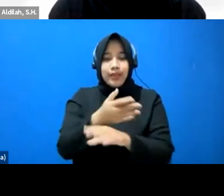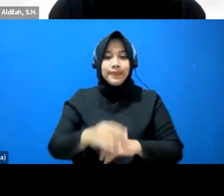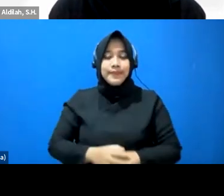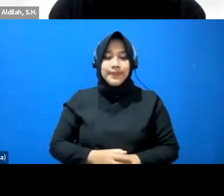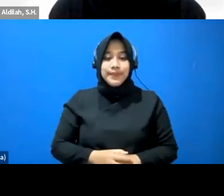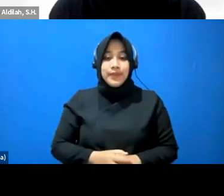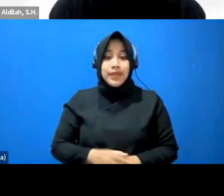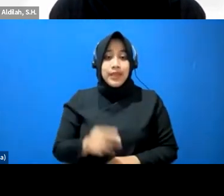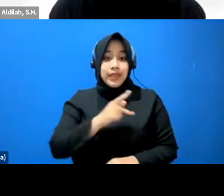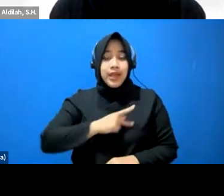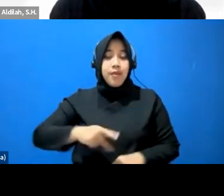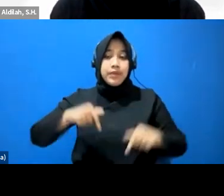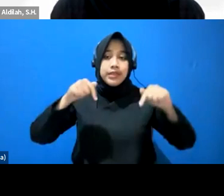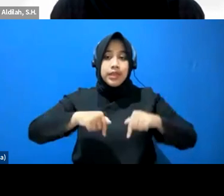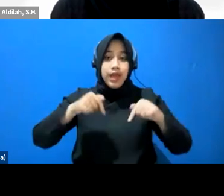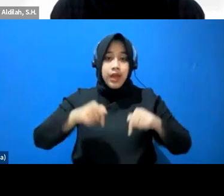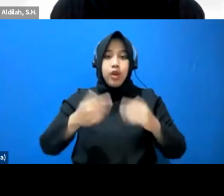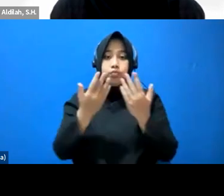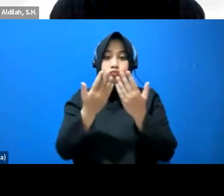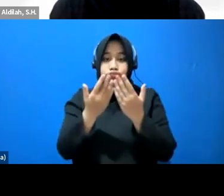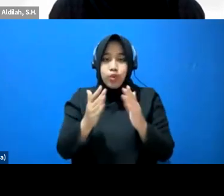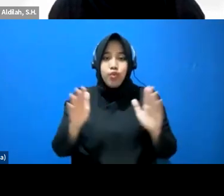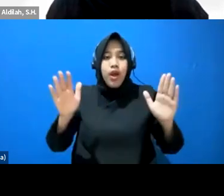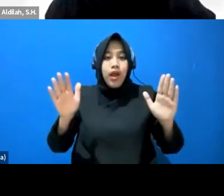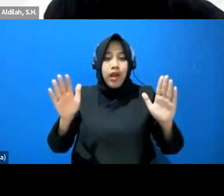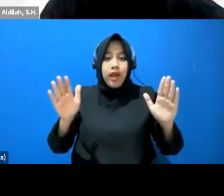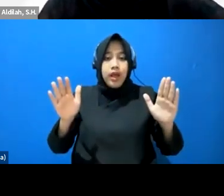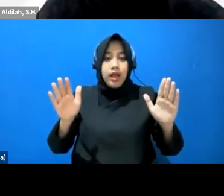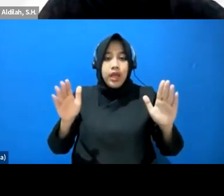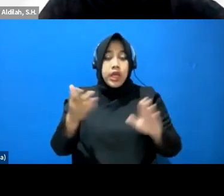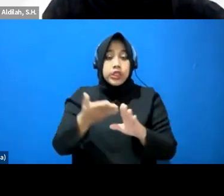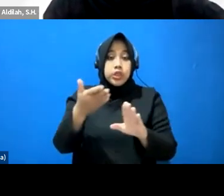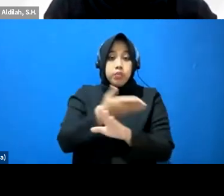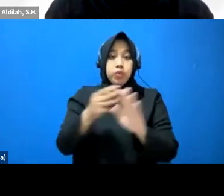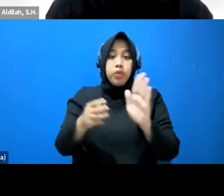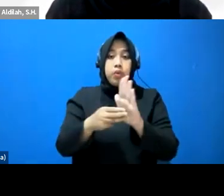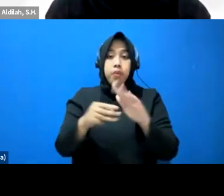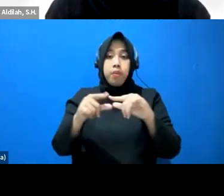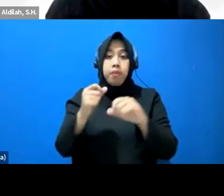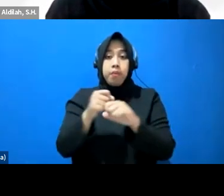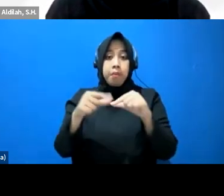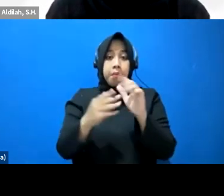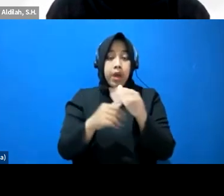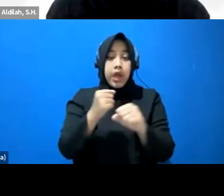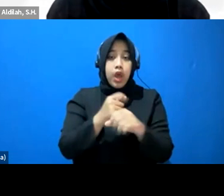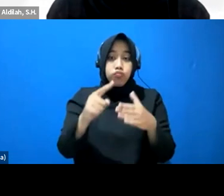kami sekarang lebih muka diri untuk sebelum magang kita mulai dari hulu dulu